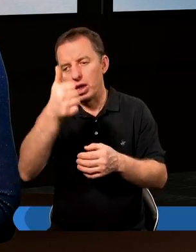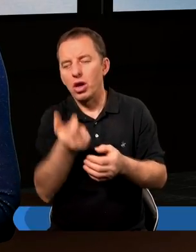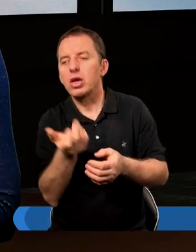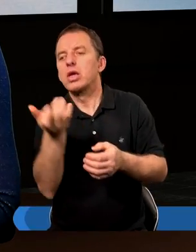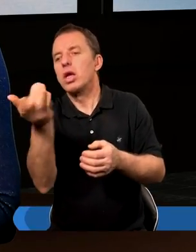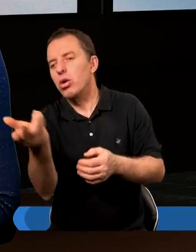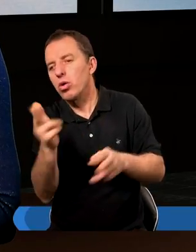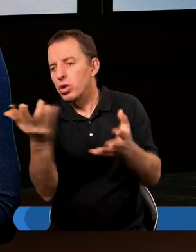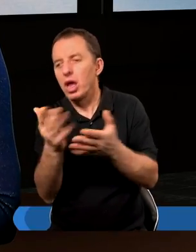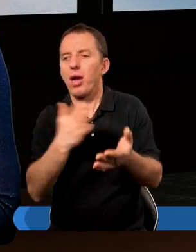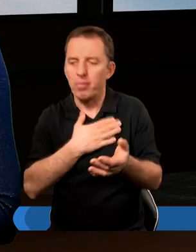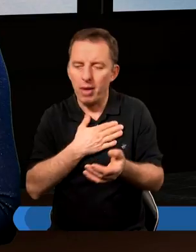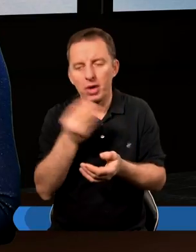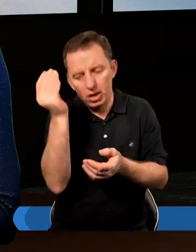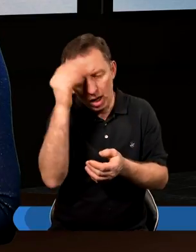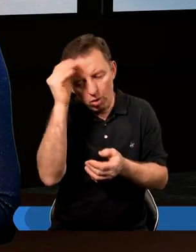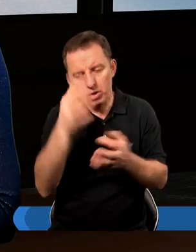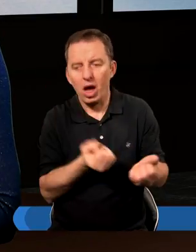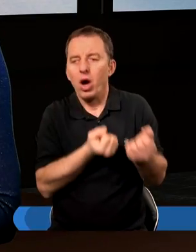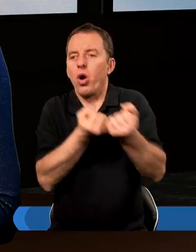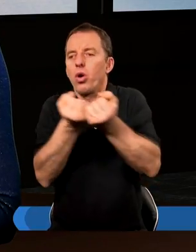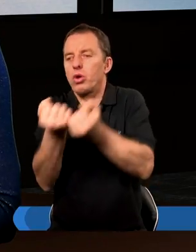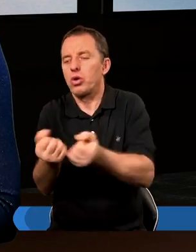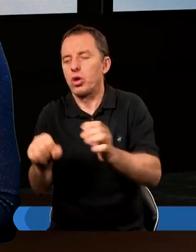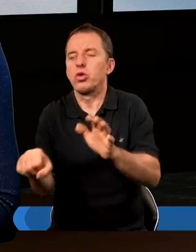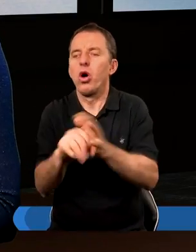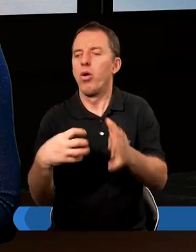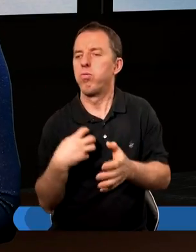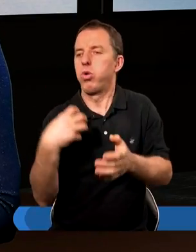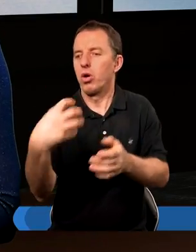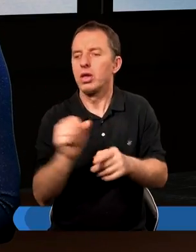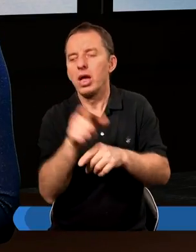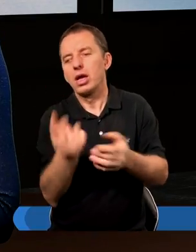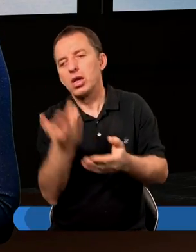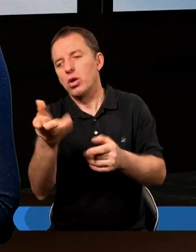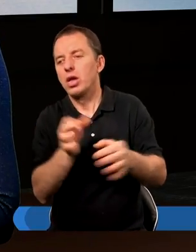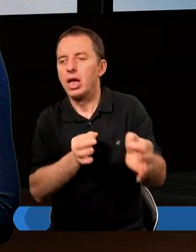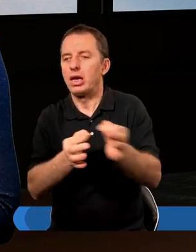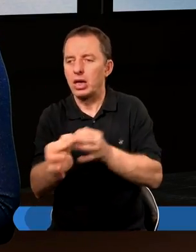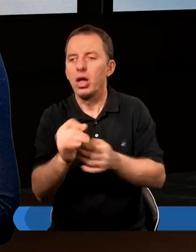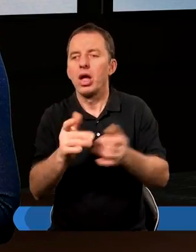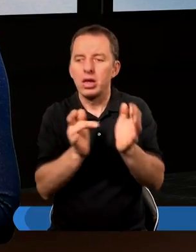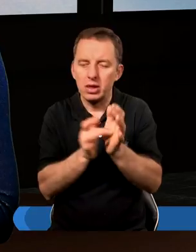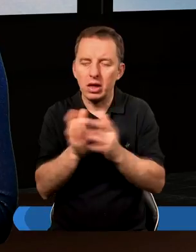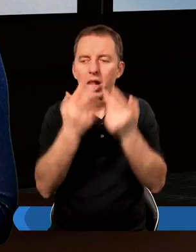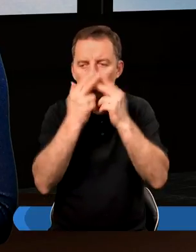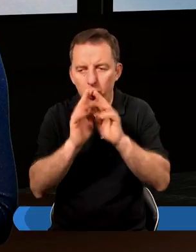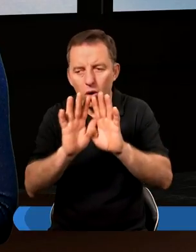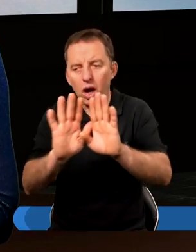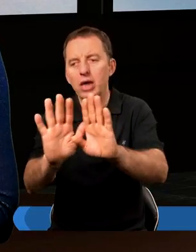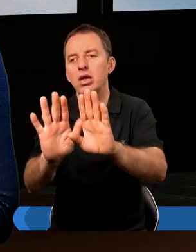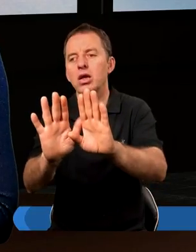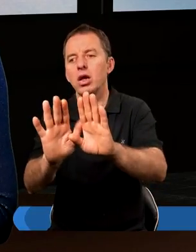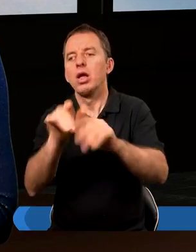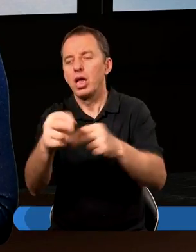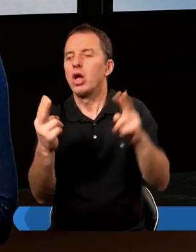z kilku, gdzie mamy naukę, jak się odnosić do bogactwa. W tych kilku historiach tak naprawdę Jezus chce pokazać